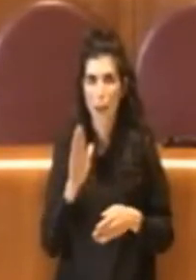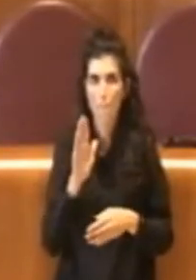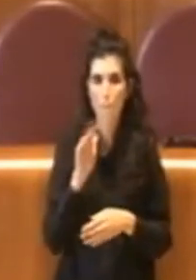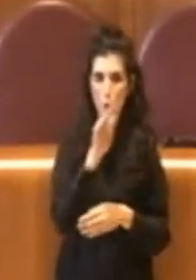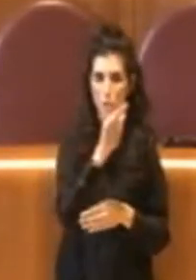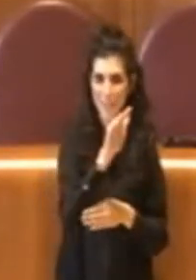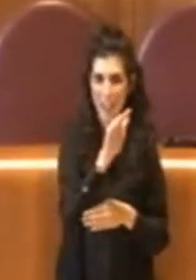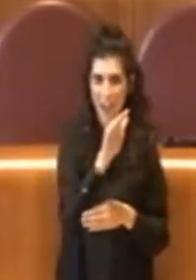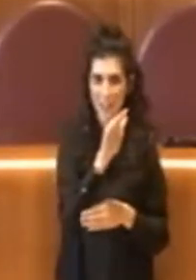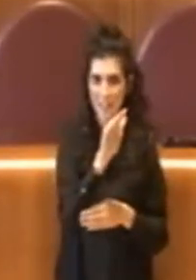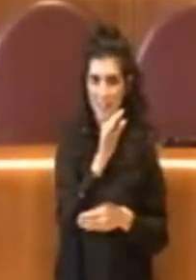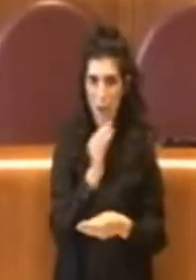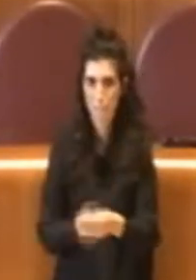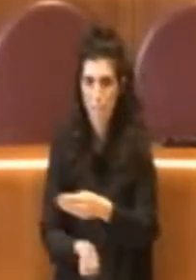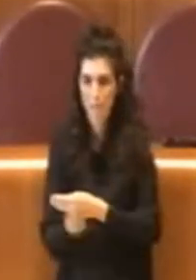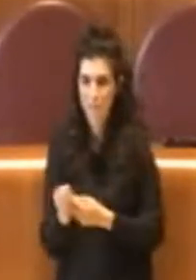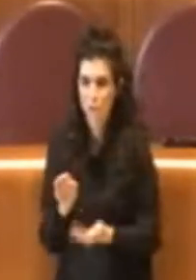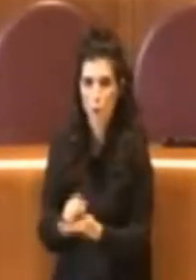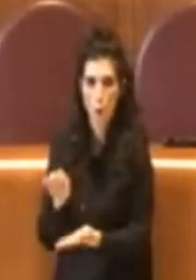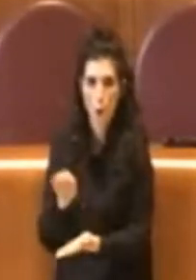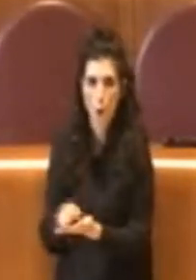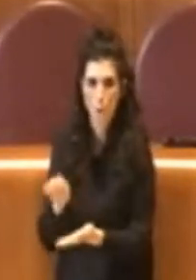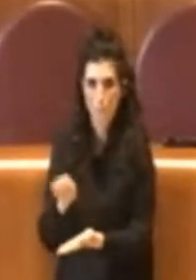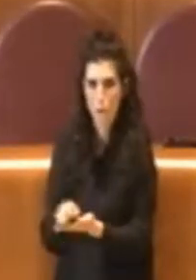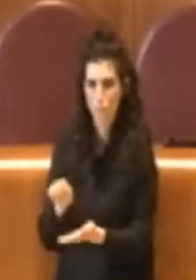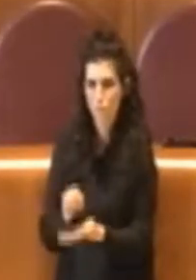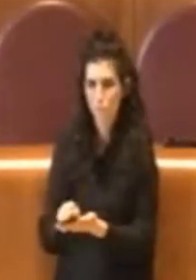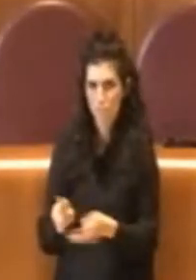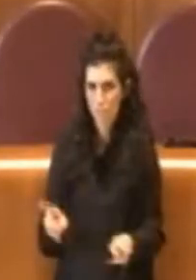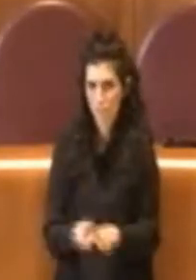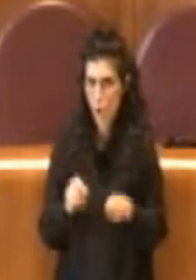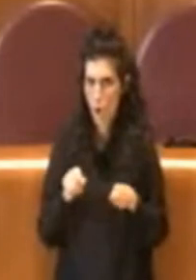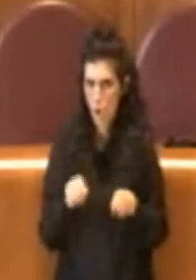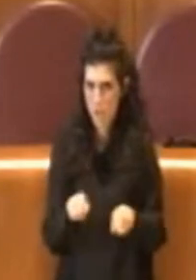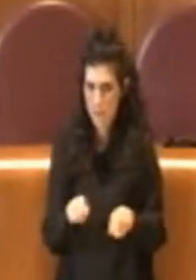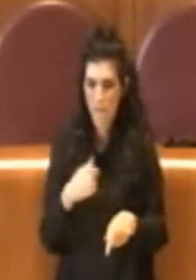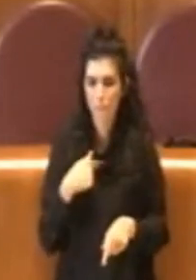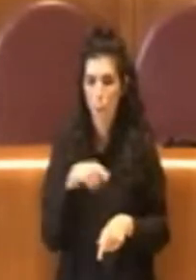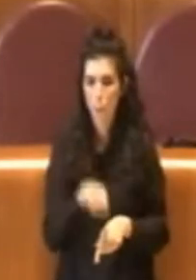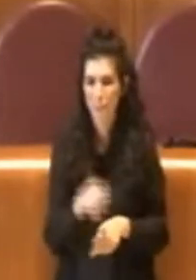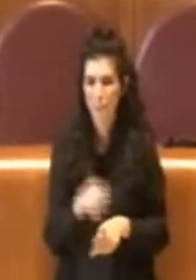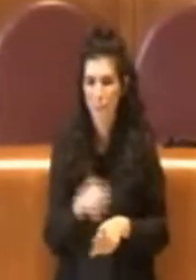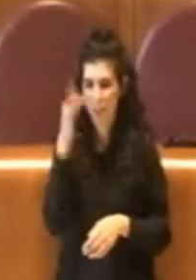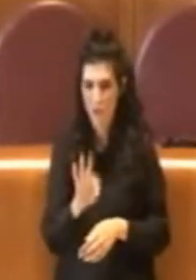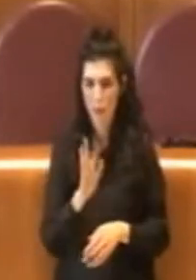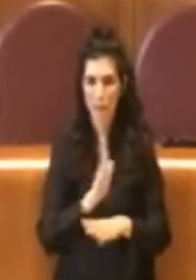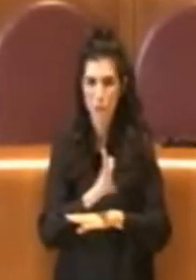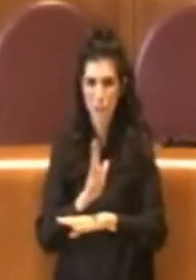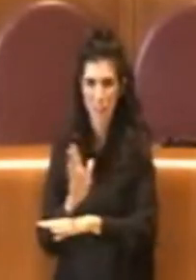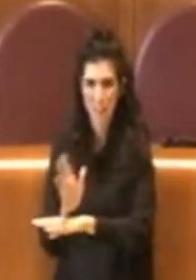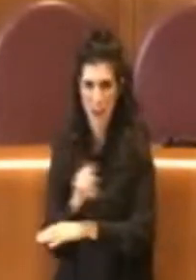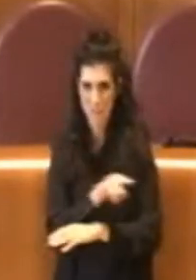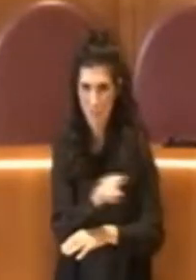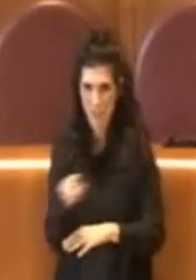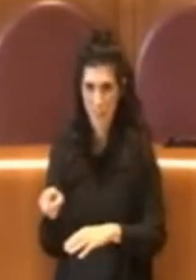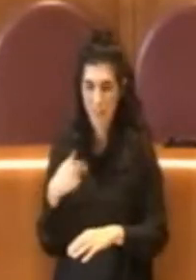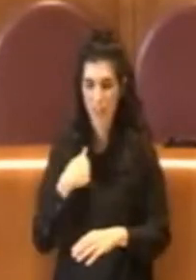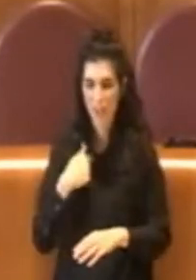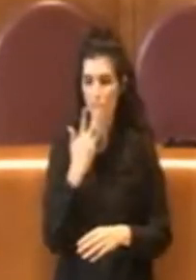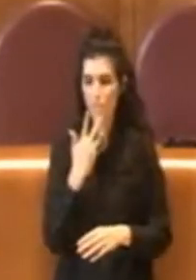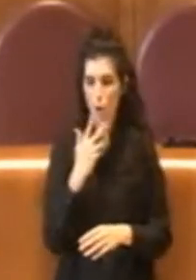Si fa riferimento a tutta una serie di interventi che, io vorrei fosse chiaro ai romani,